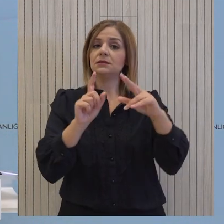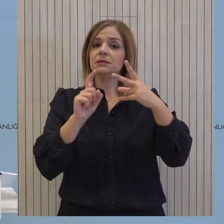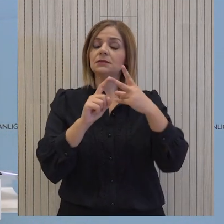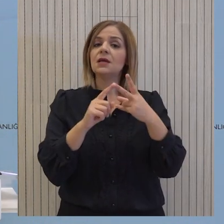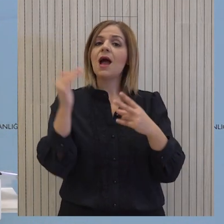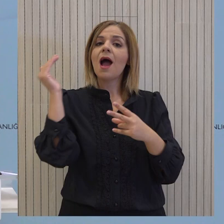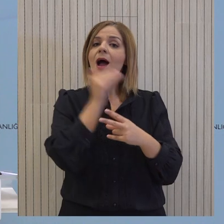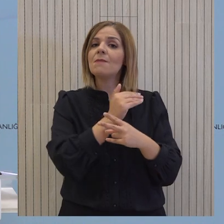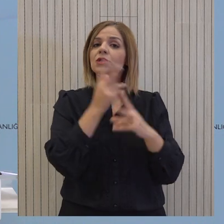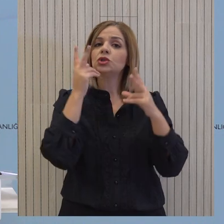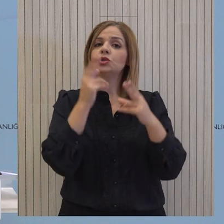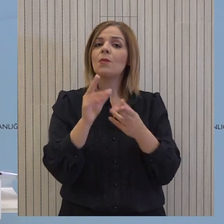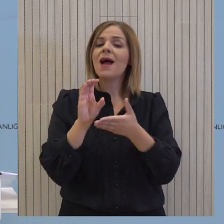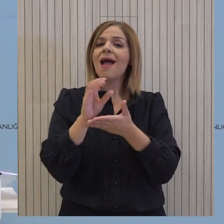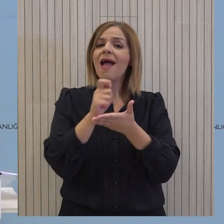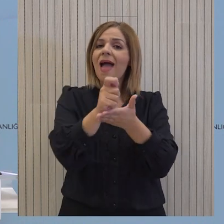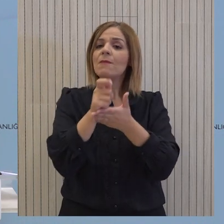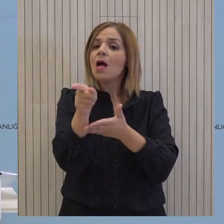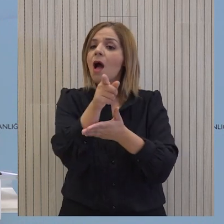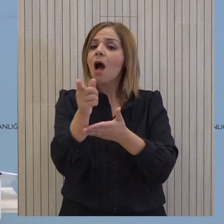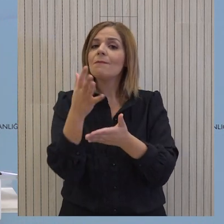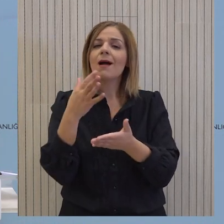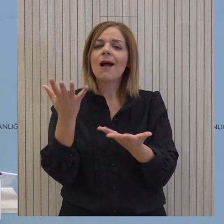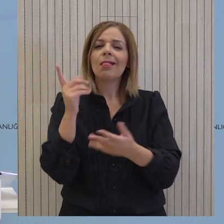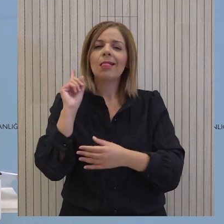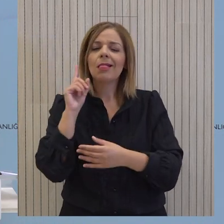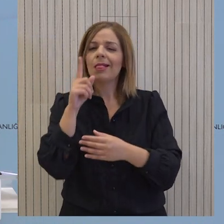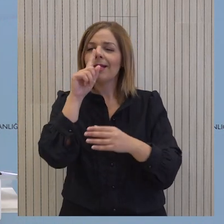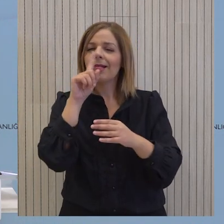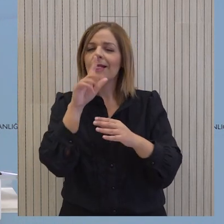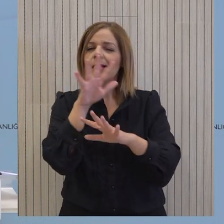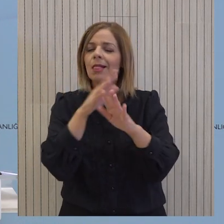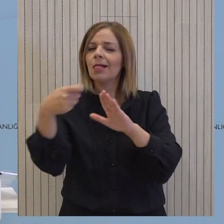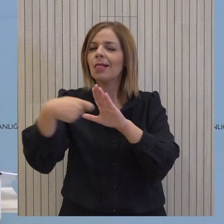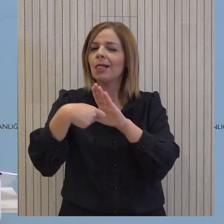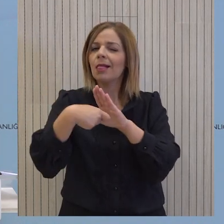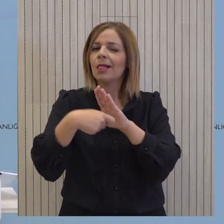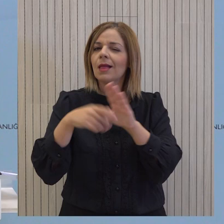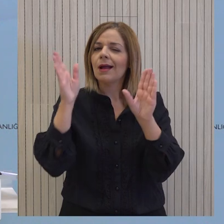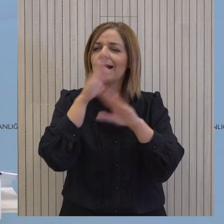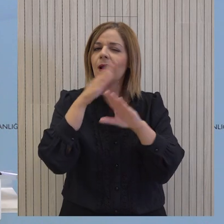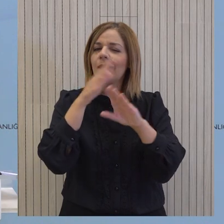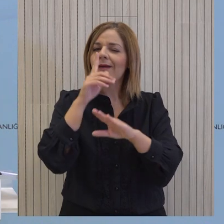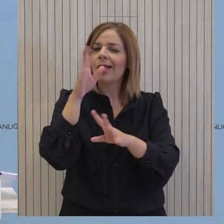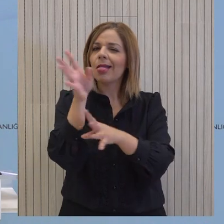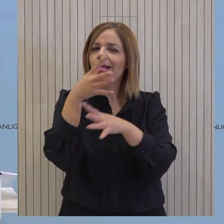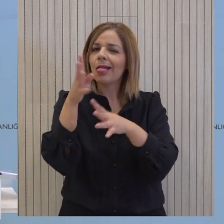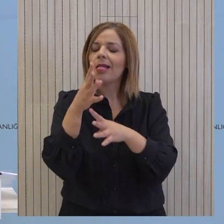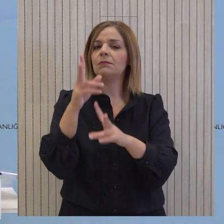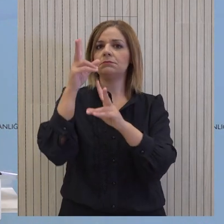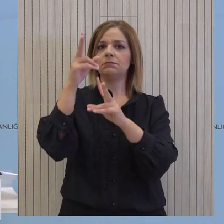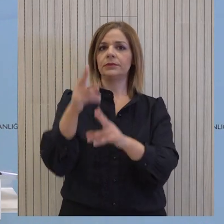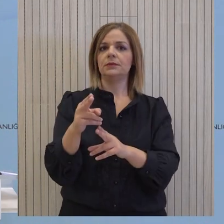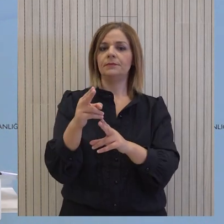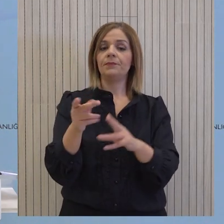άμεσο τερματισμό της παροχής του επιδόματος εκεί και όπου εντοπίζεται η ύπαρξη δόλου ή προσπάθεια εξαπάτησης του συστήματος με την ενίσχυση της ομάδας